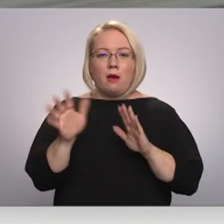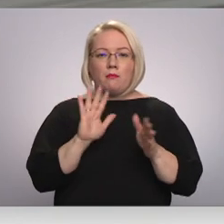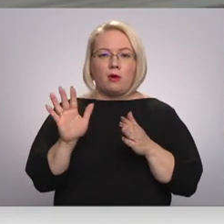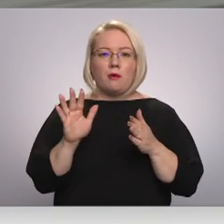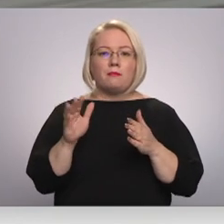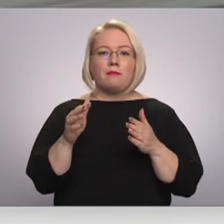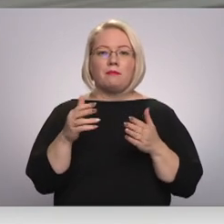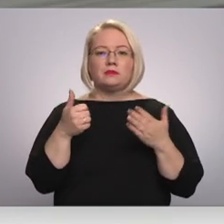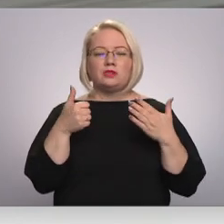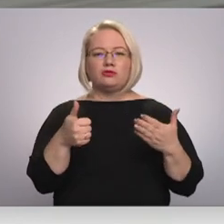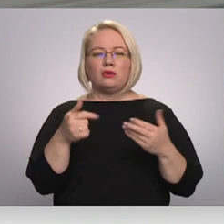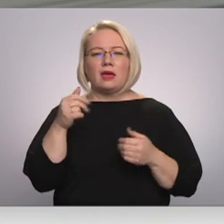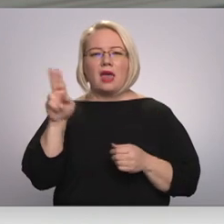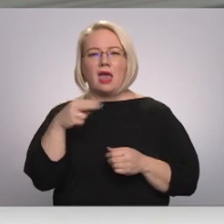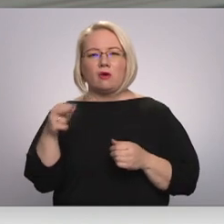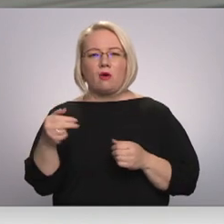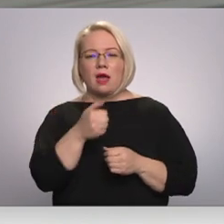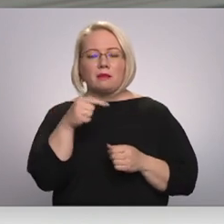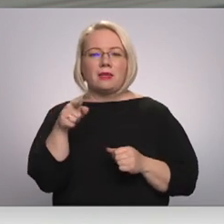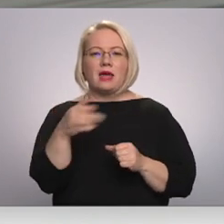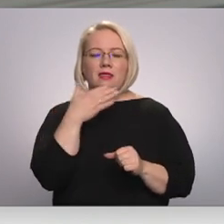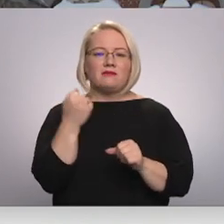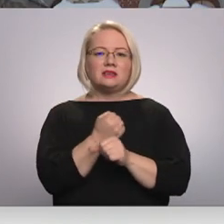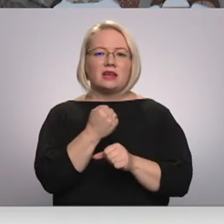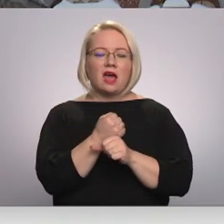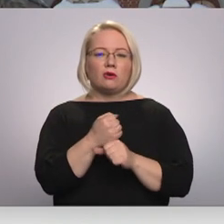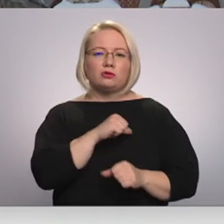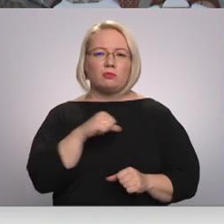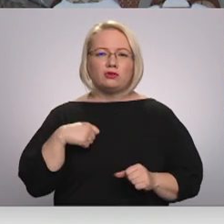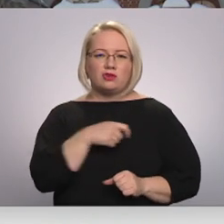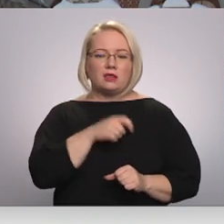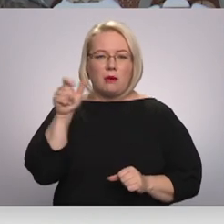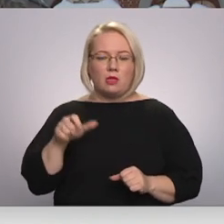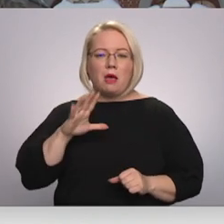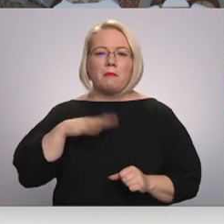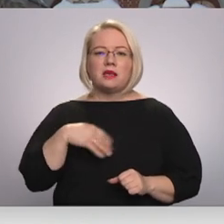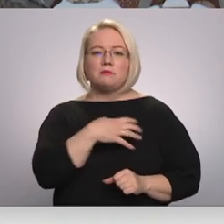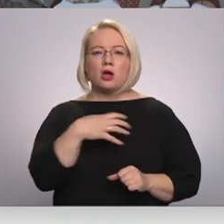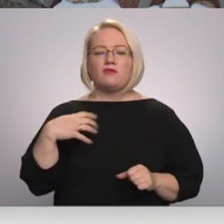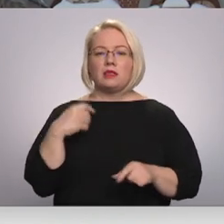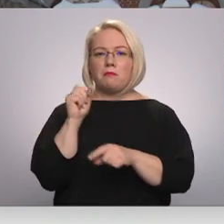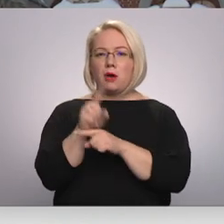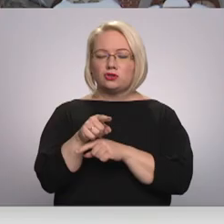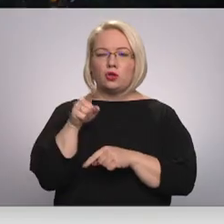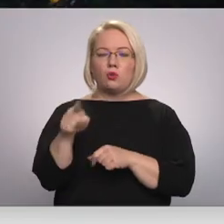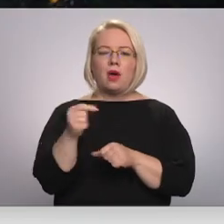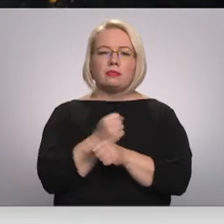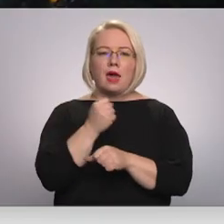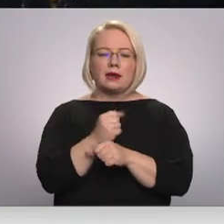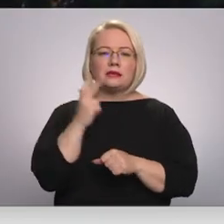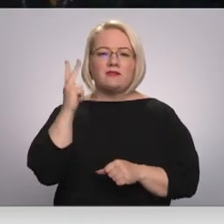gadā. Šādu risinājumu nav izstrādājuši deputāti paši. Topēc pašvaldības pasūtījumi veicis zvērnāt advokātu birojas